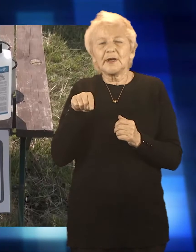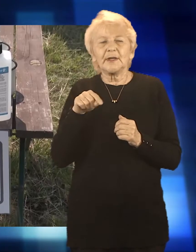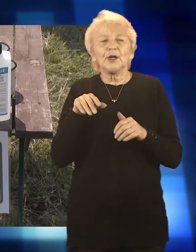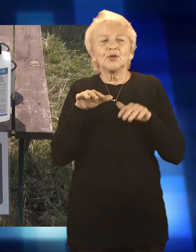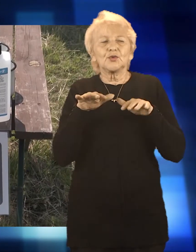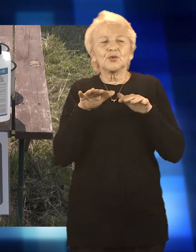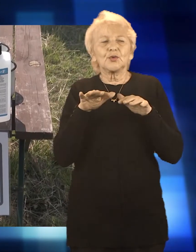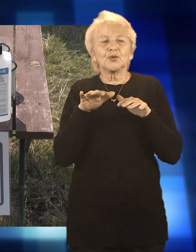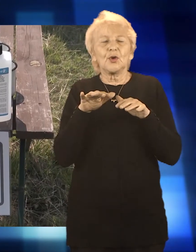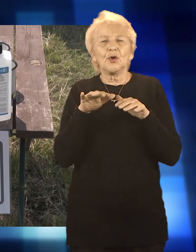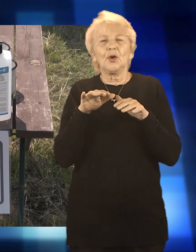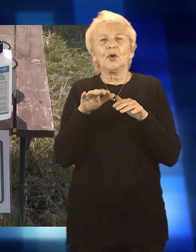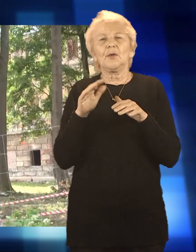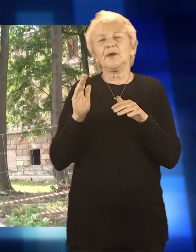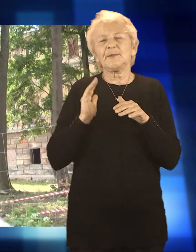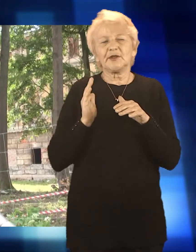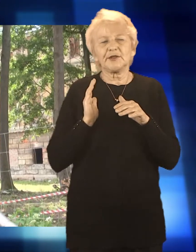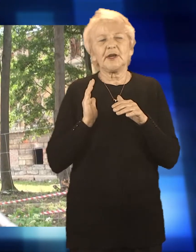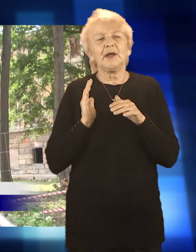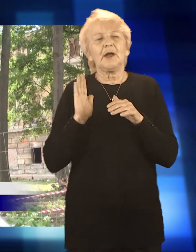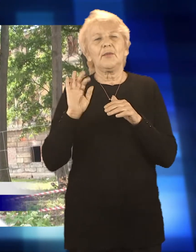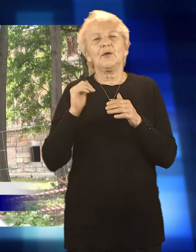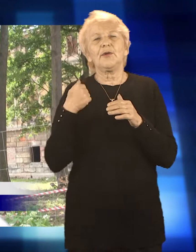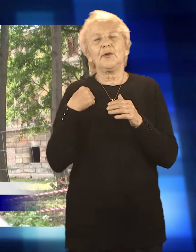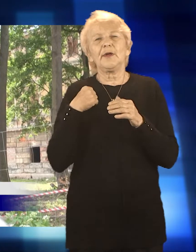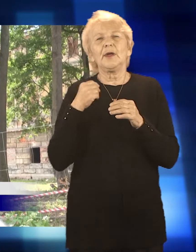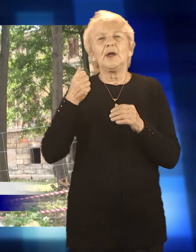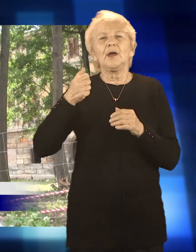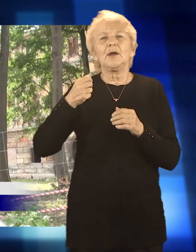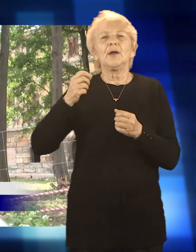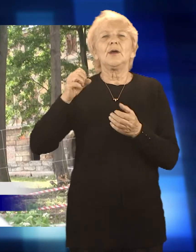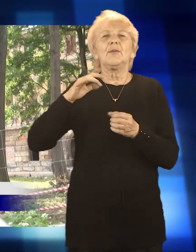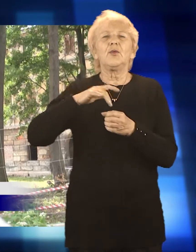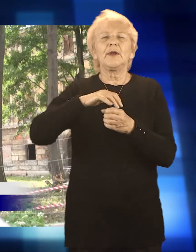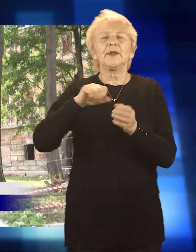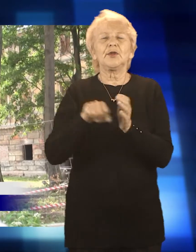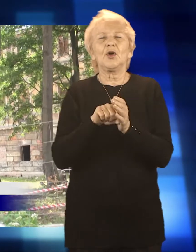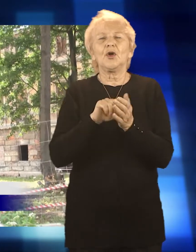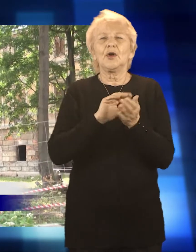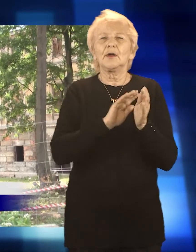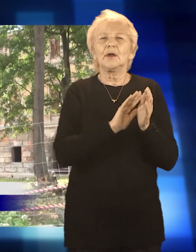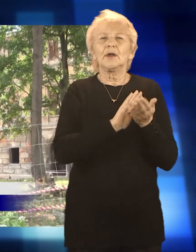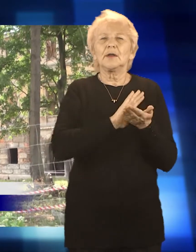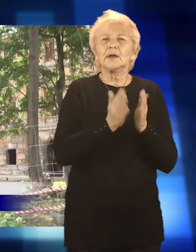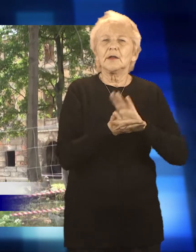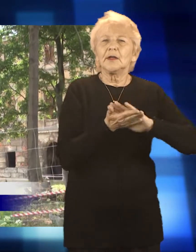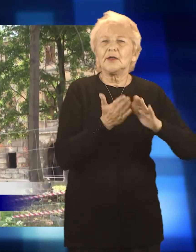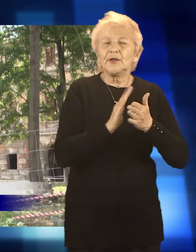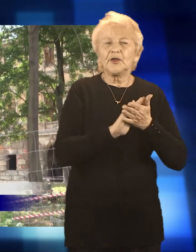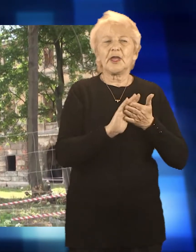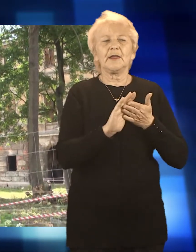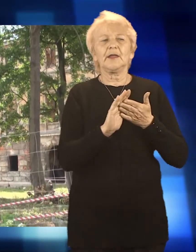na uwadze zagrożenie epidemiczne. Te obostrzenia jednak mimo wszystko na dzień dzisiejszy już troszeczkę są poluzowane. Natomiast